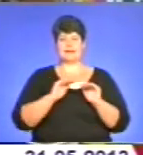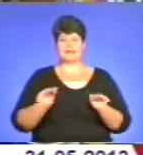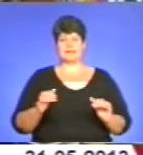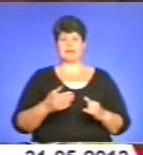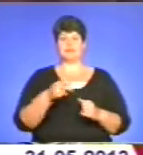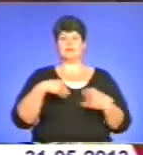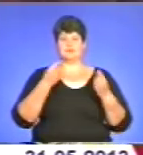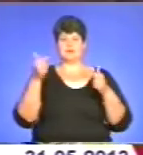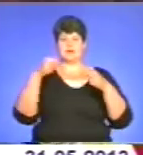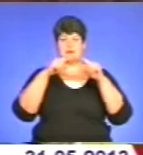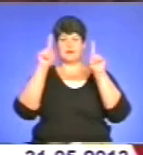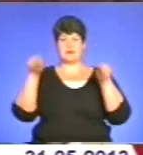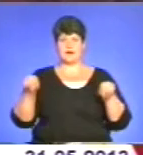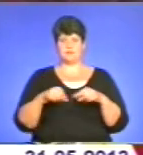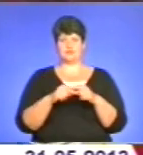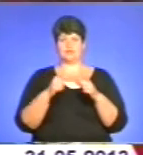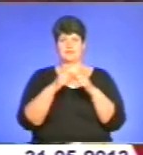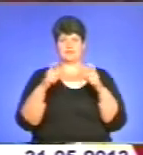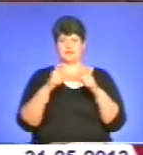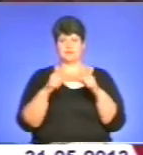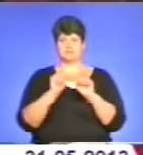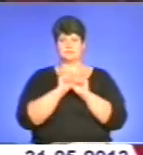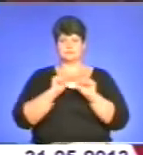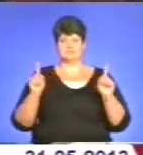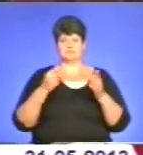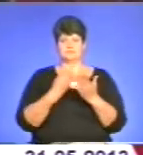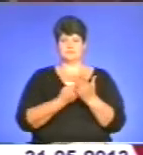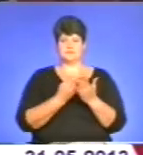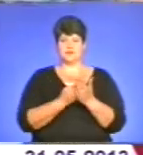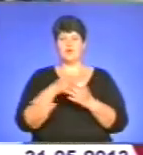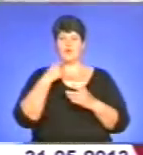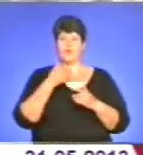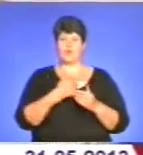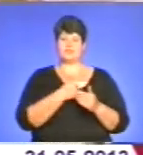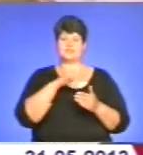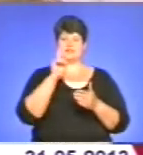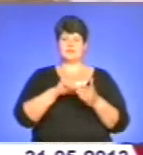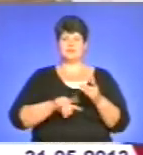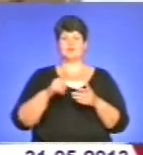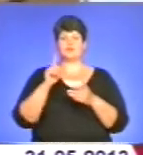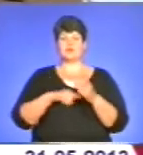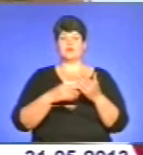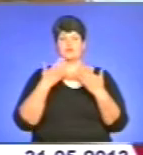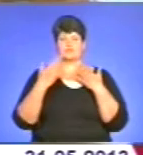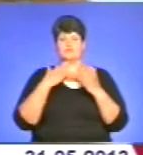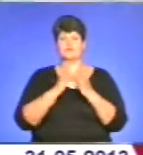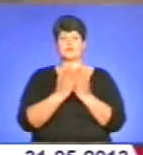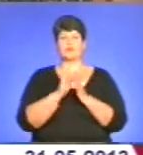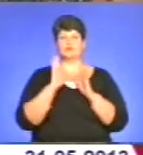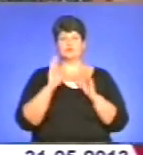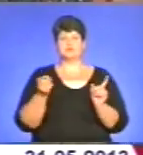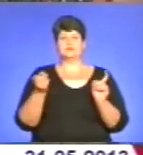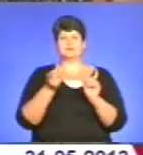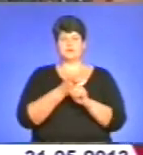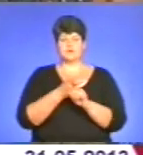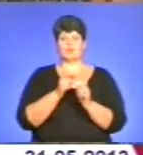грамотою та читацьким квитком особливого зразка. Хочеться вірити, що довірлива розмова з книгою стане невід'ємною